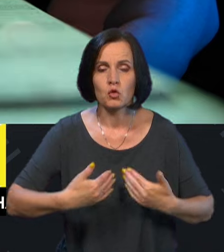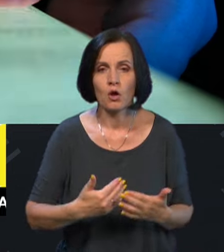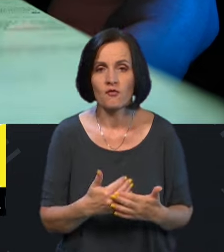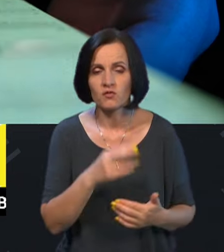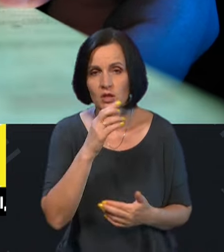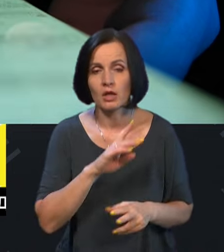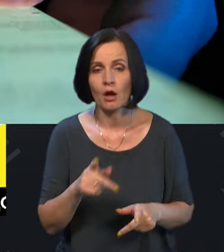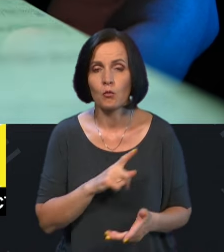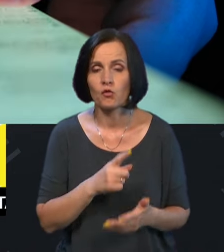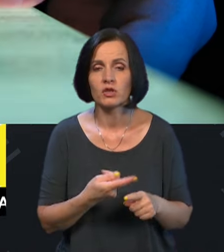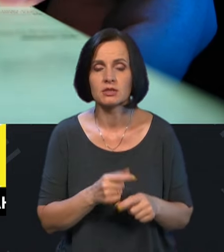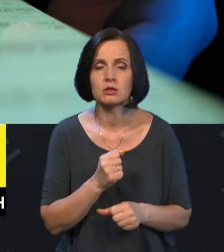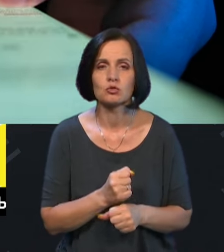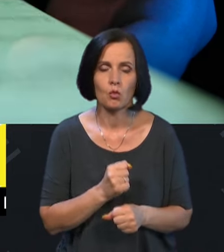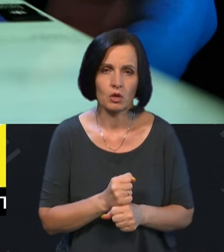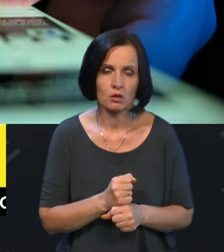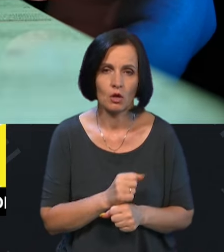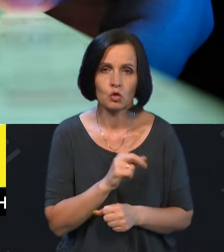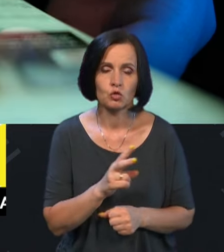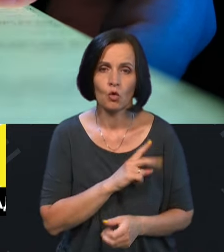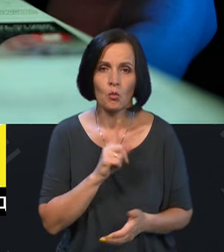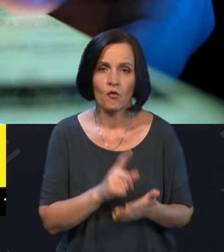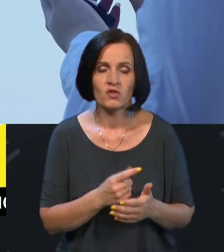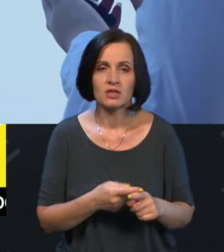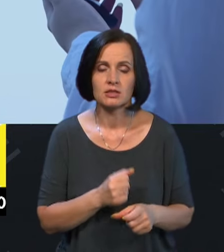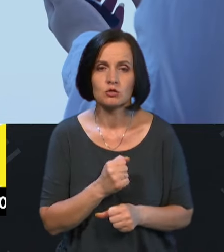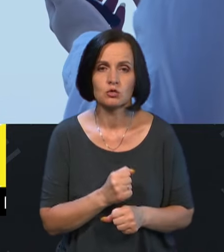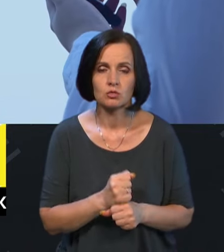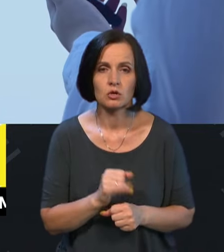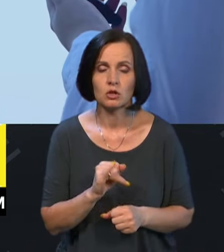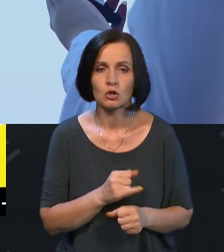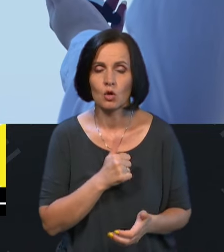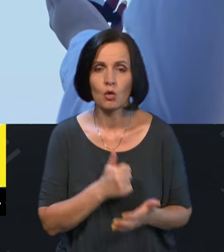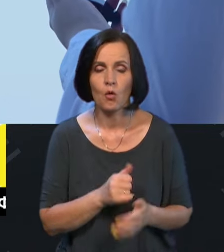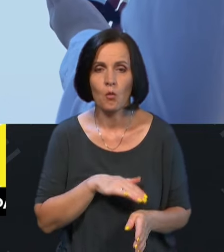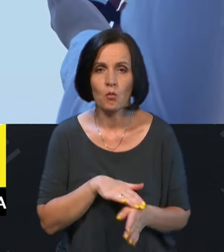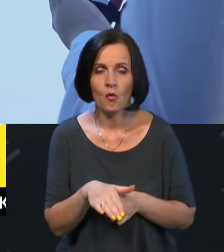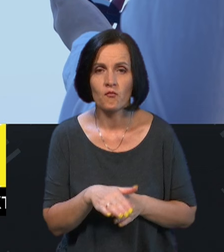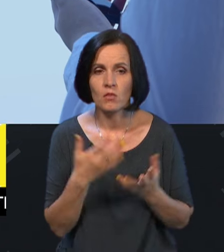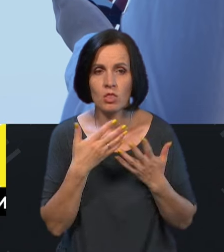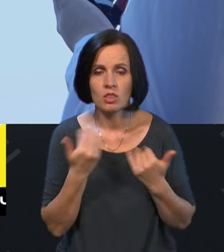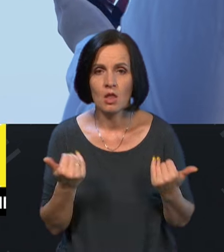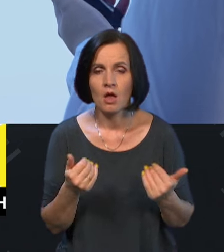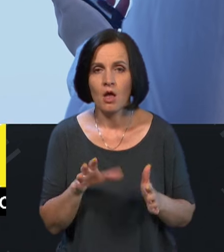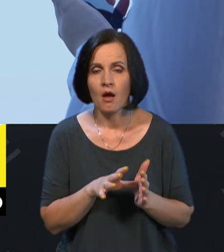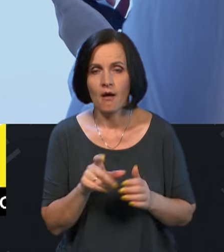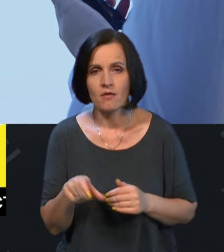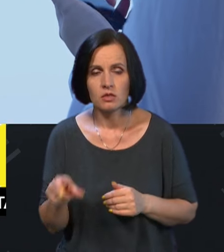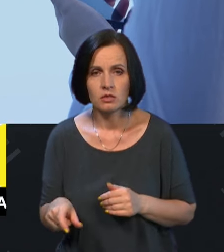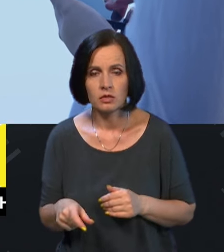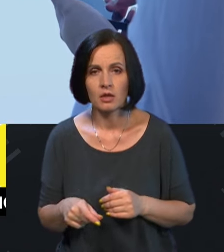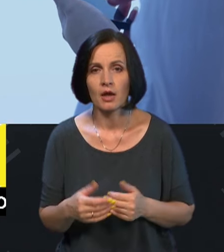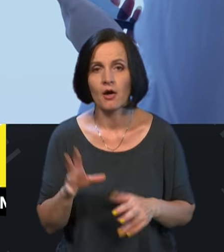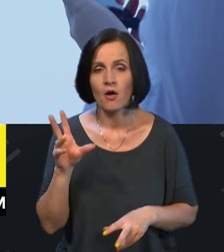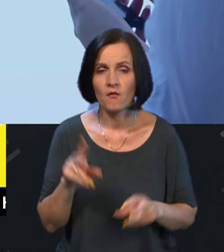вони повинні це зробити, хто повинен це зробити. Головне, повністю відсутні енергетики. Я вважаю, що повинна бути